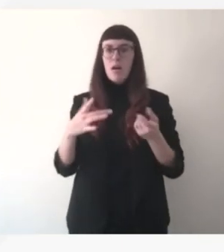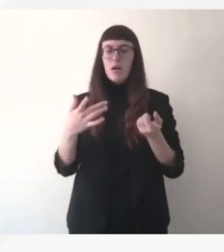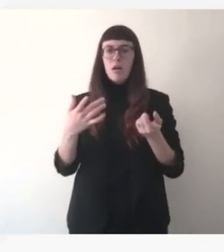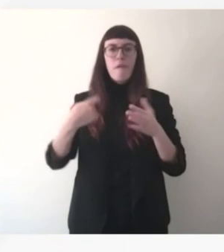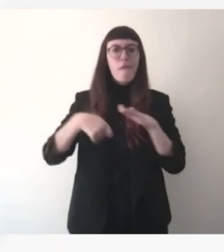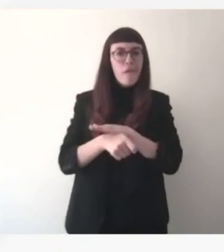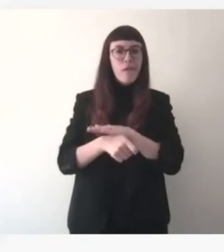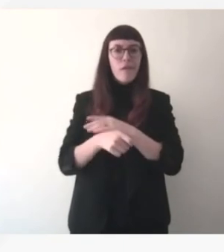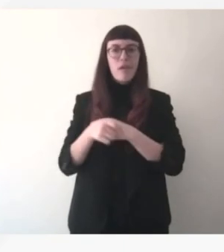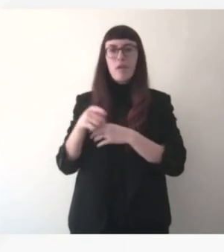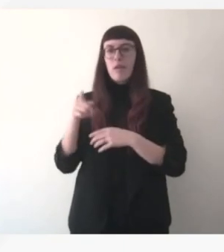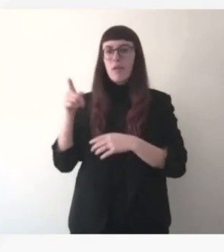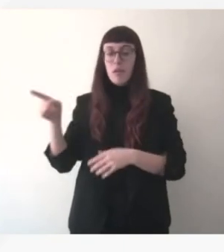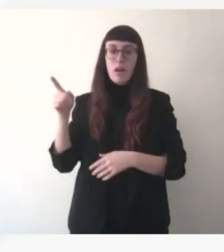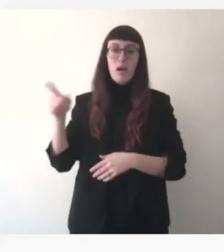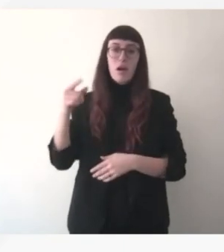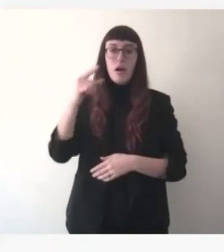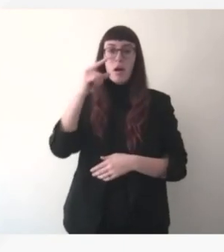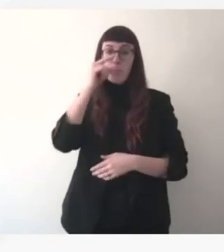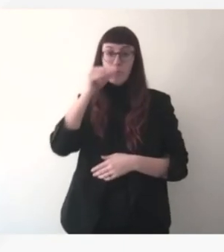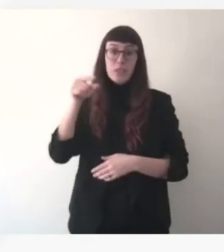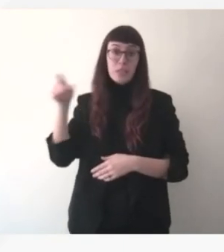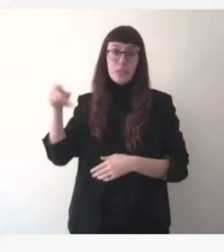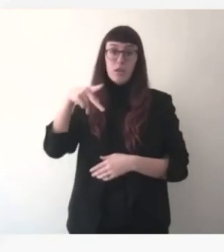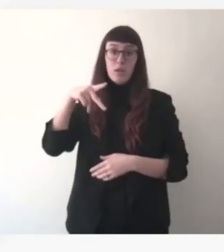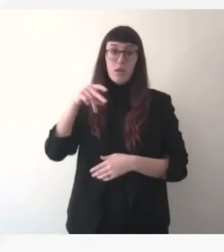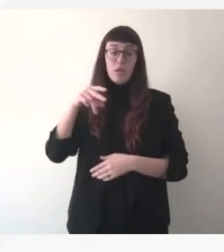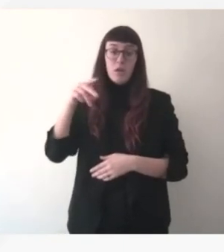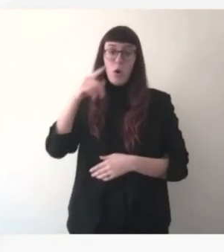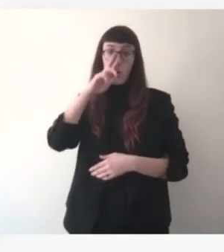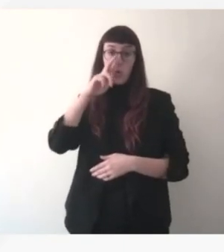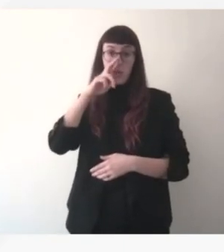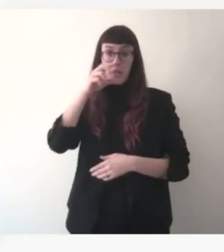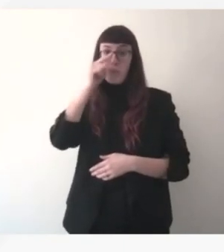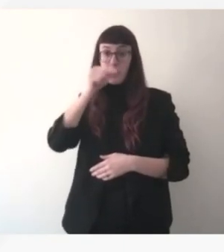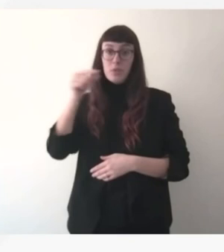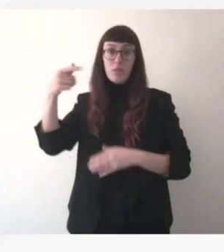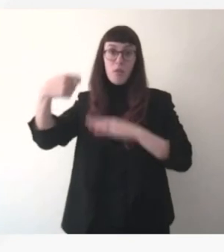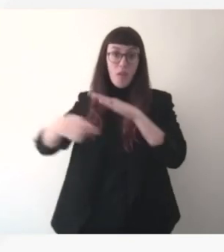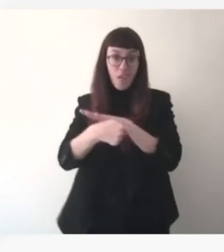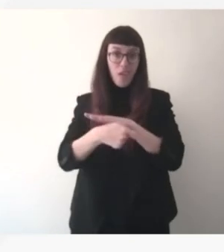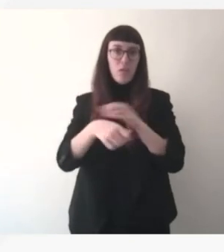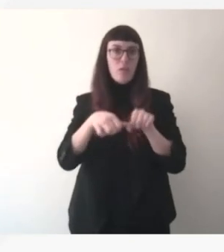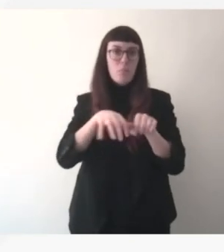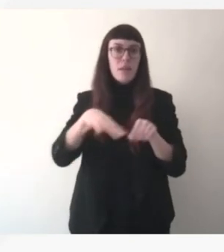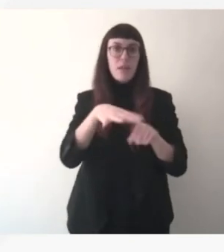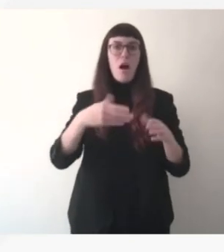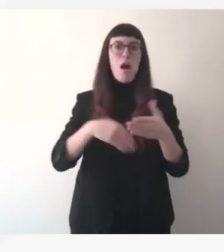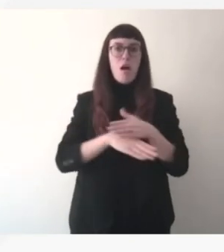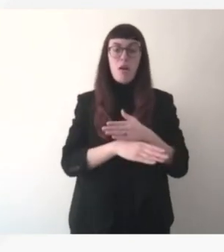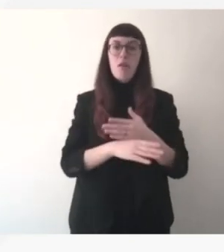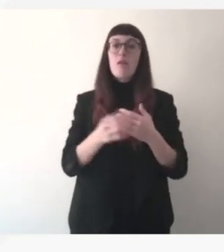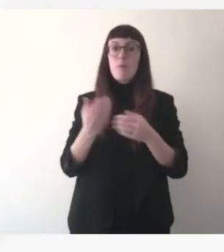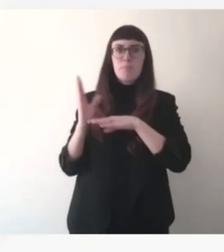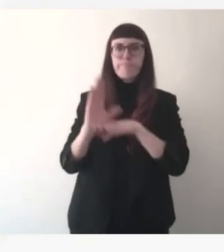le Kremlin et donc là je rappelle que c'est une c'est une ce sont des médias qui ont été mis